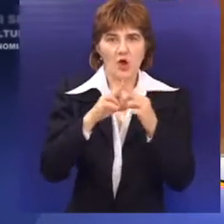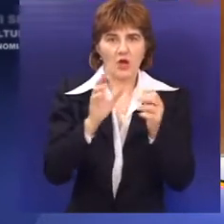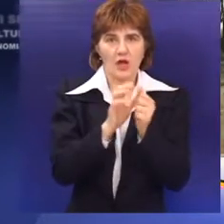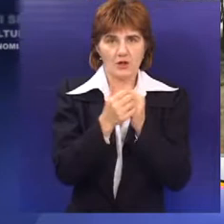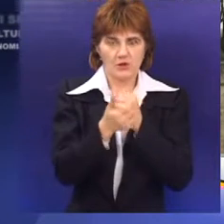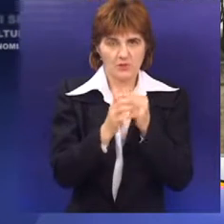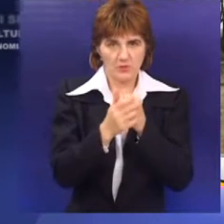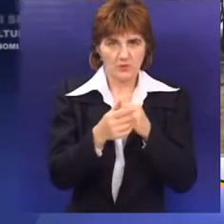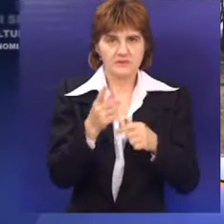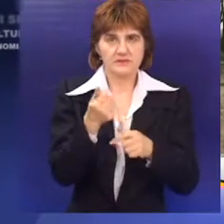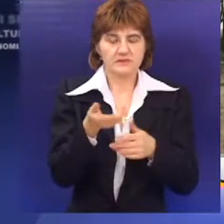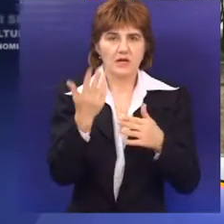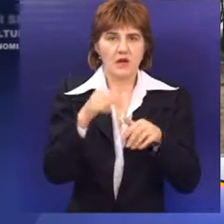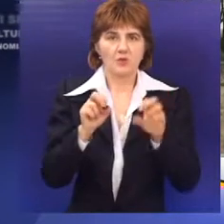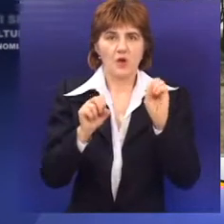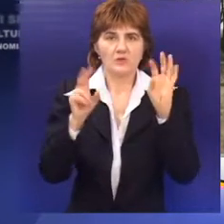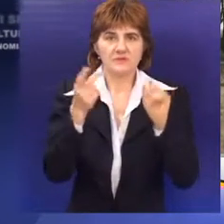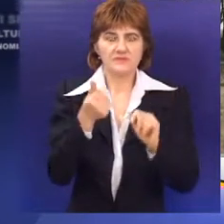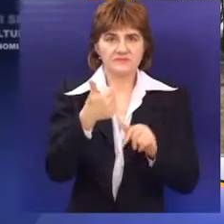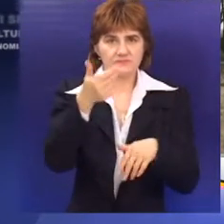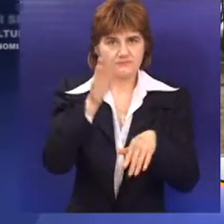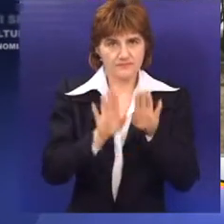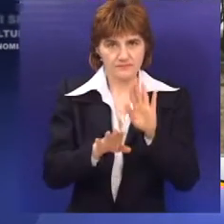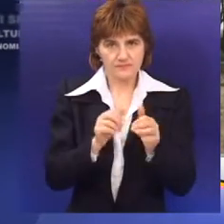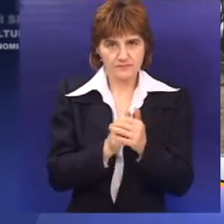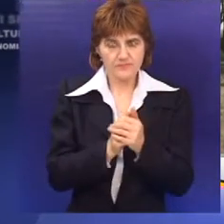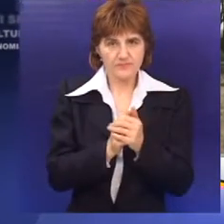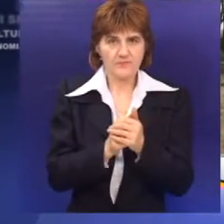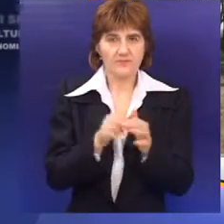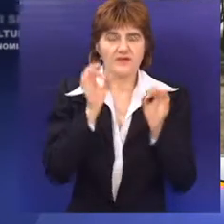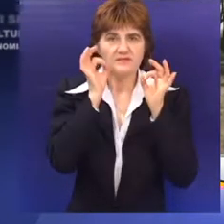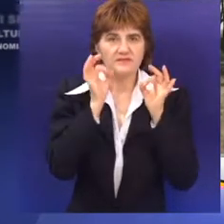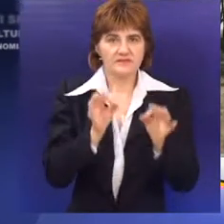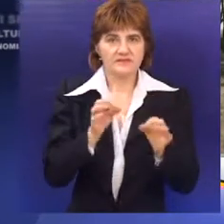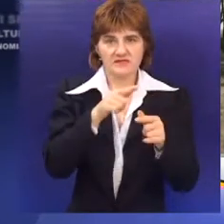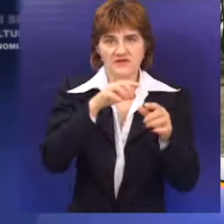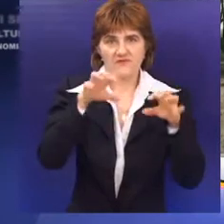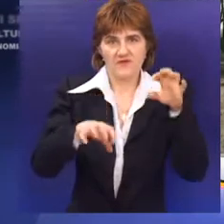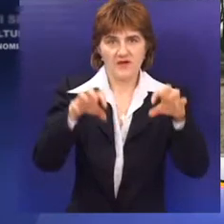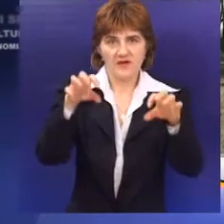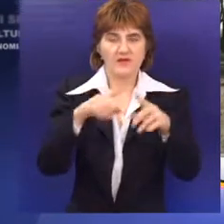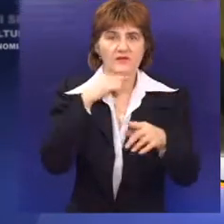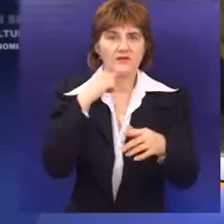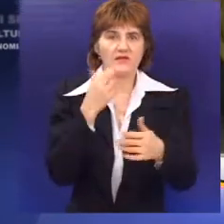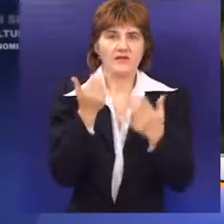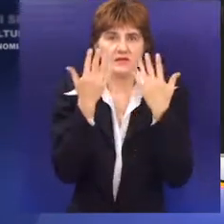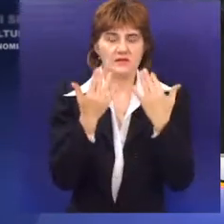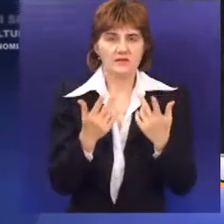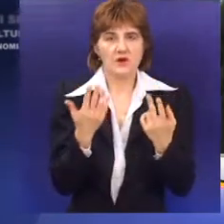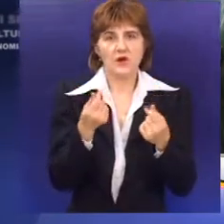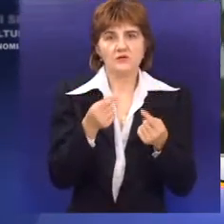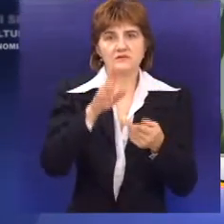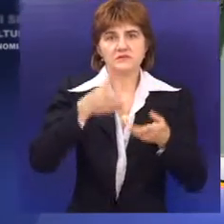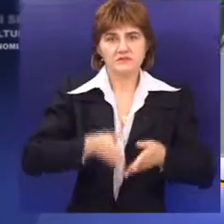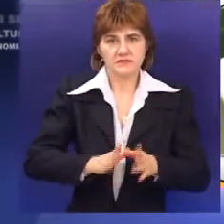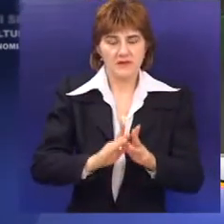2011. godine po ceni od 18 dinara za kilogram. Za svaki okrug u Srbiji određene su kvote na osnovu setvenih